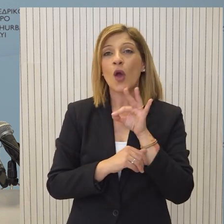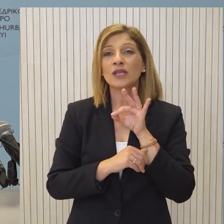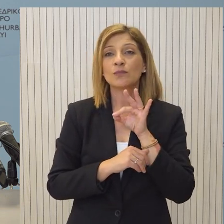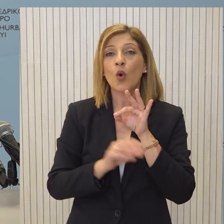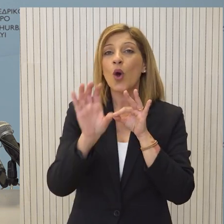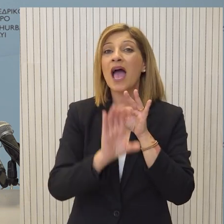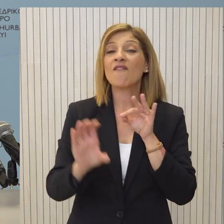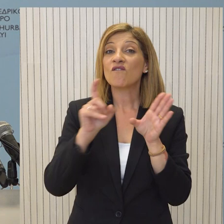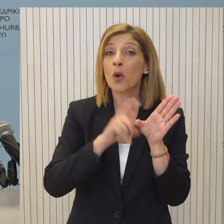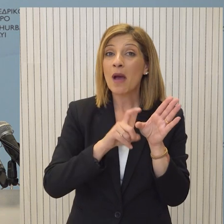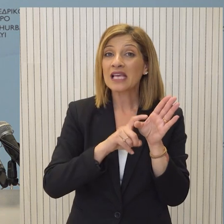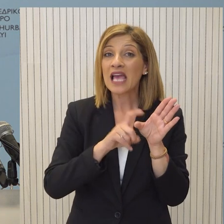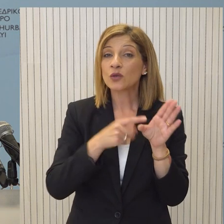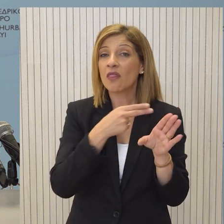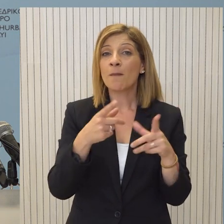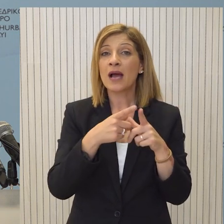Ναι,